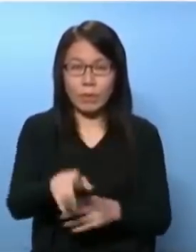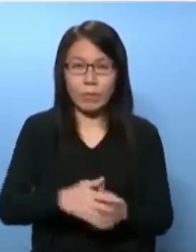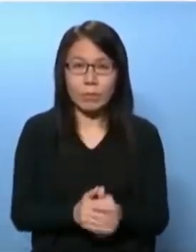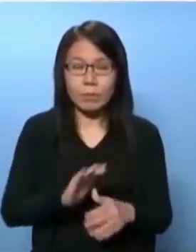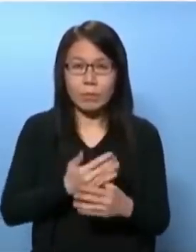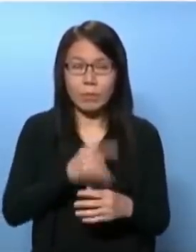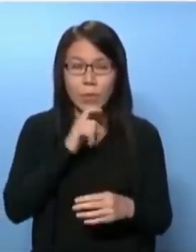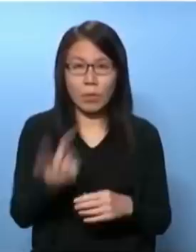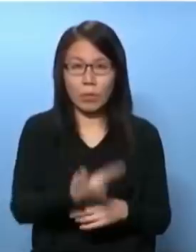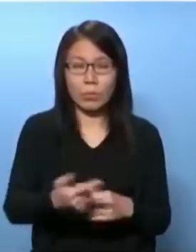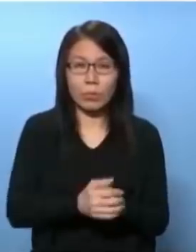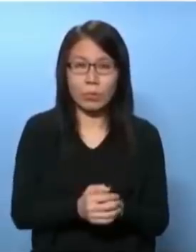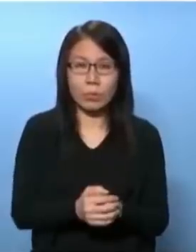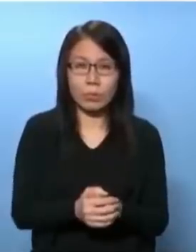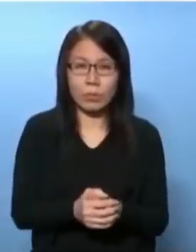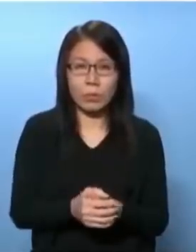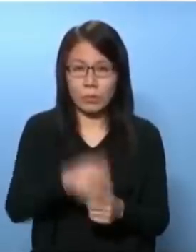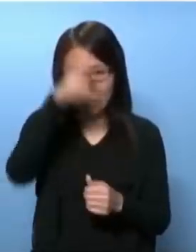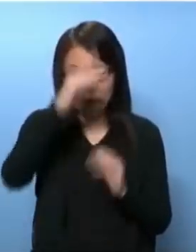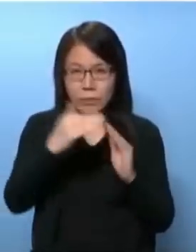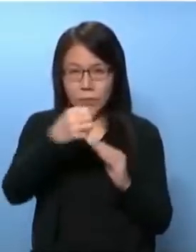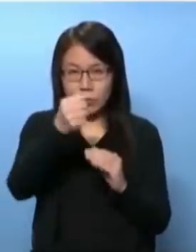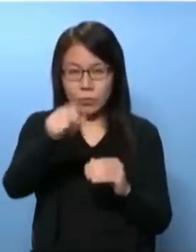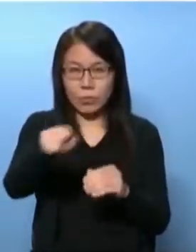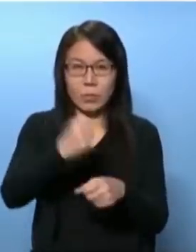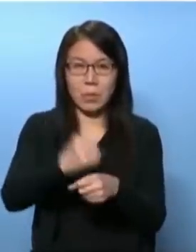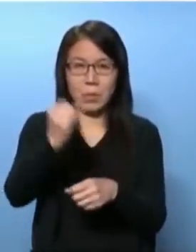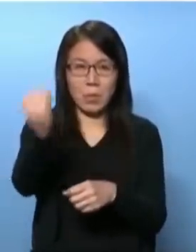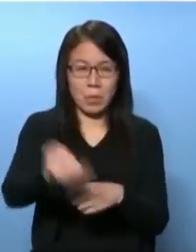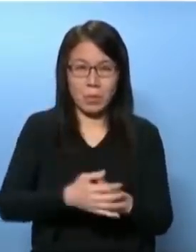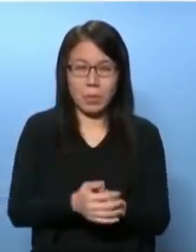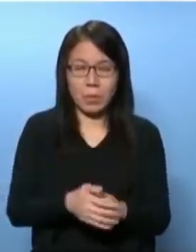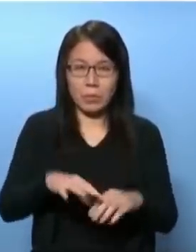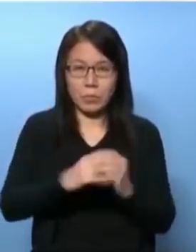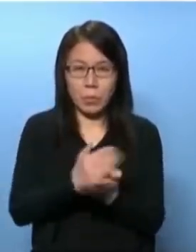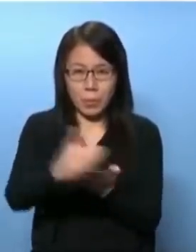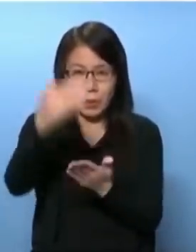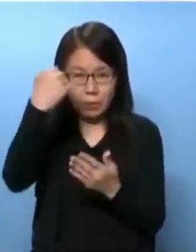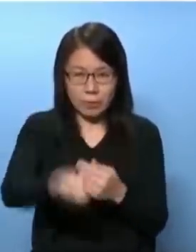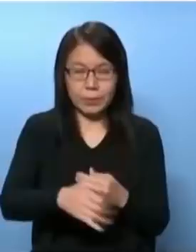就是很多些不制的官员是没有法子清除他